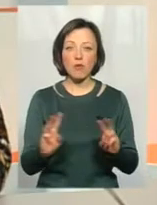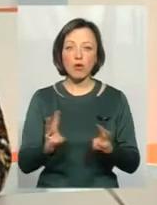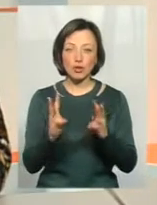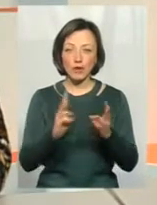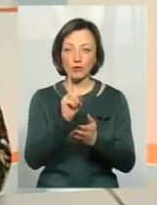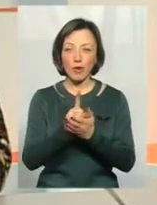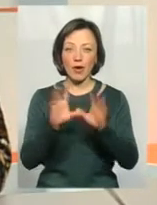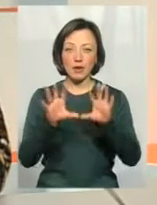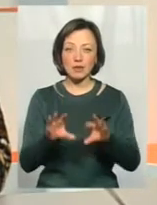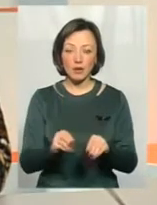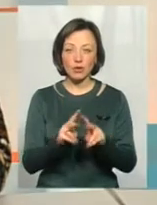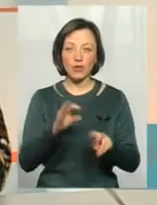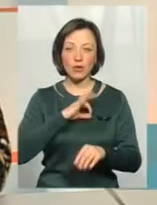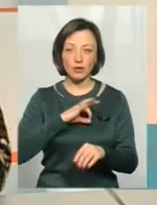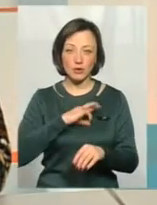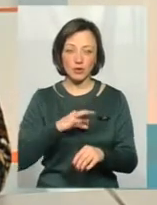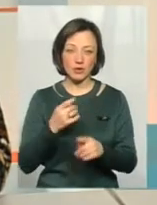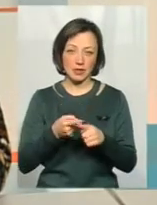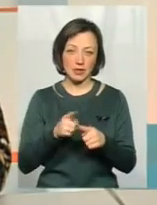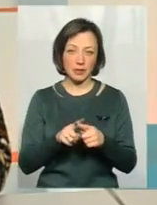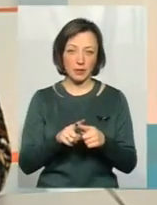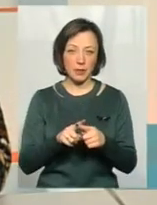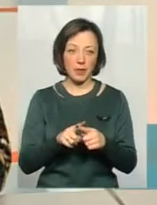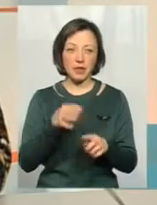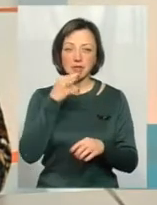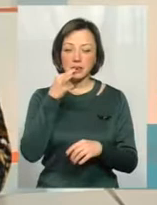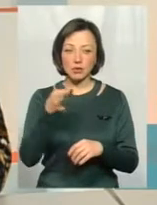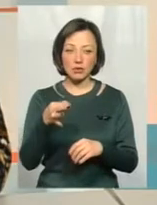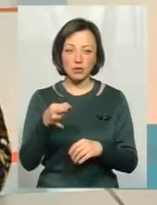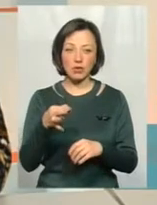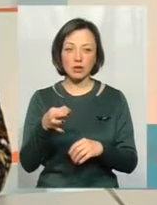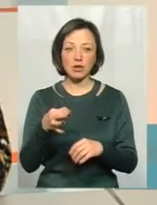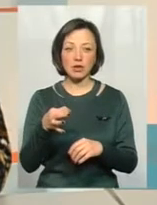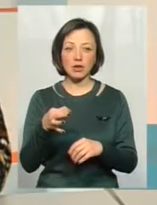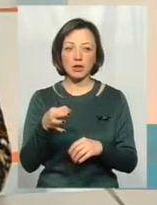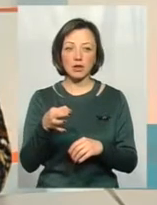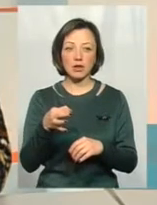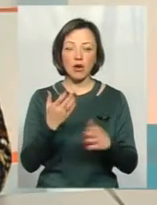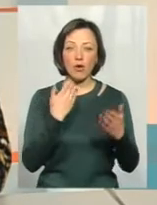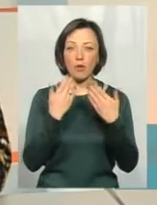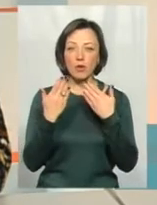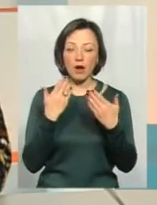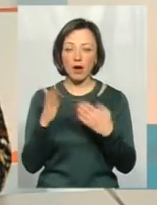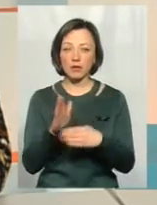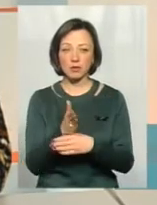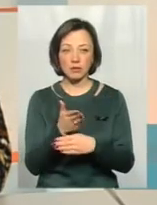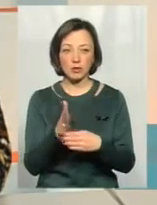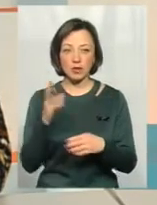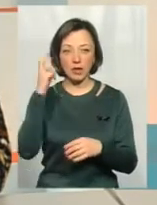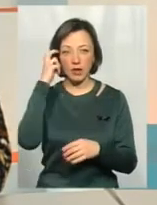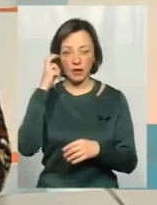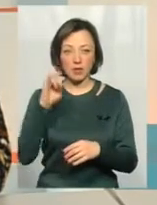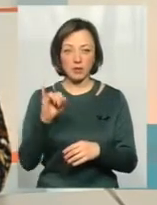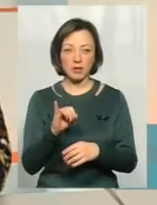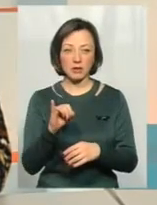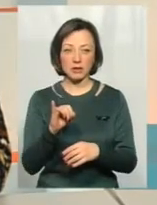тут живе, і це використовує, споживає ресурси. Скажу так, що комунікація між Києвом